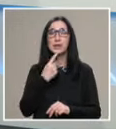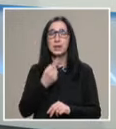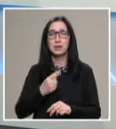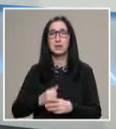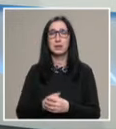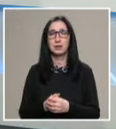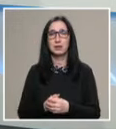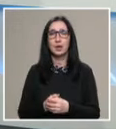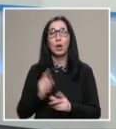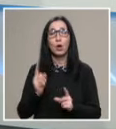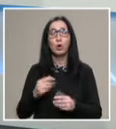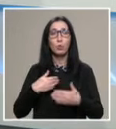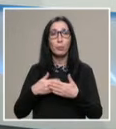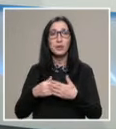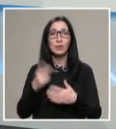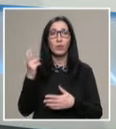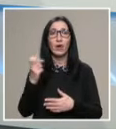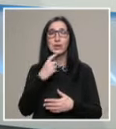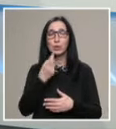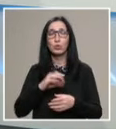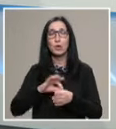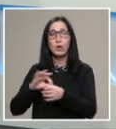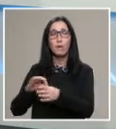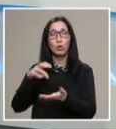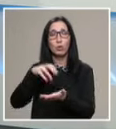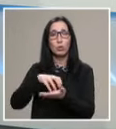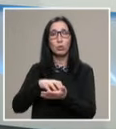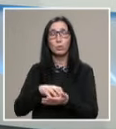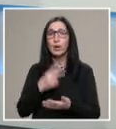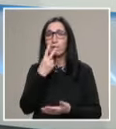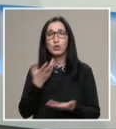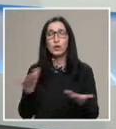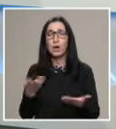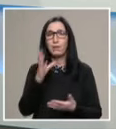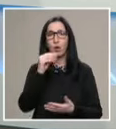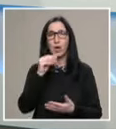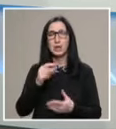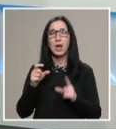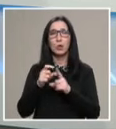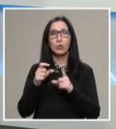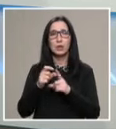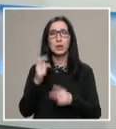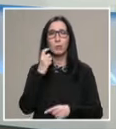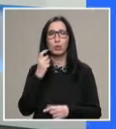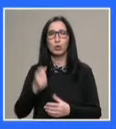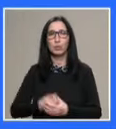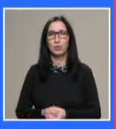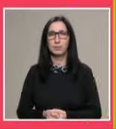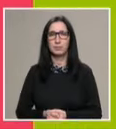Русенския университет, който от близо 20 години води групи. Вижте какво каза пред камерата ни Розалина Божилова.